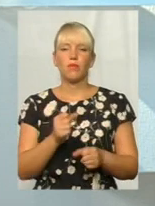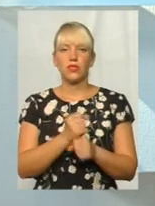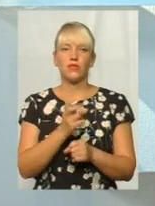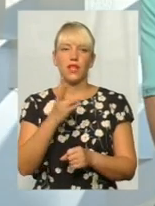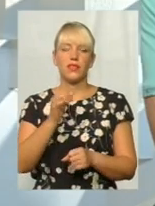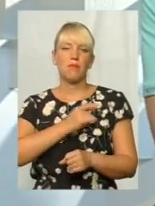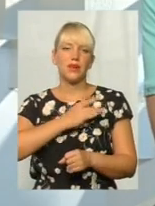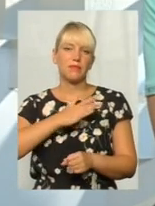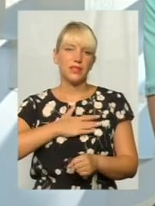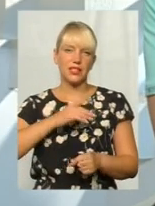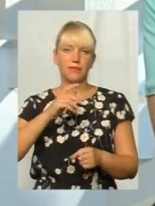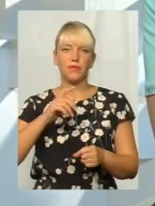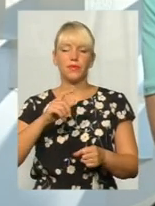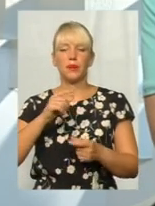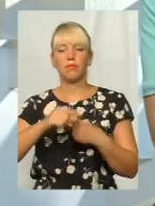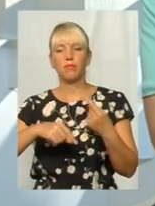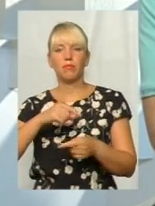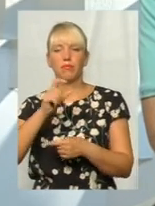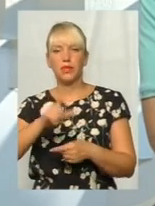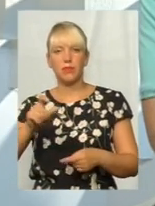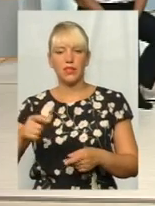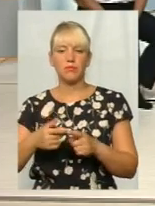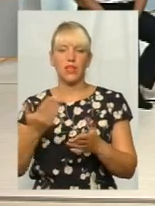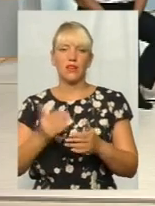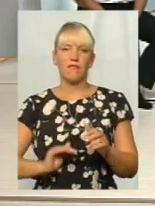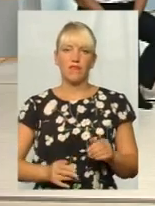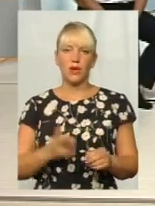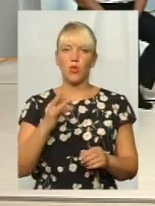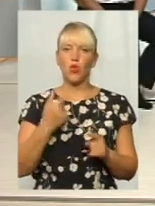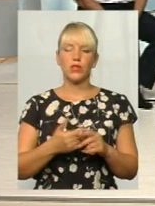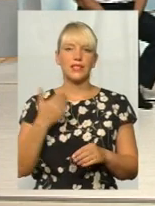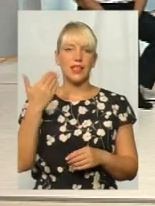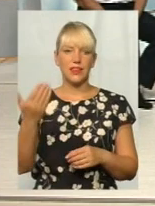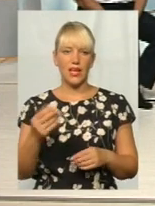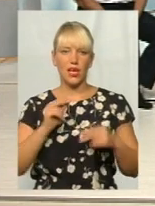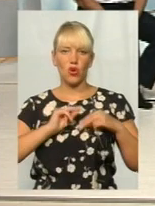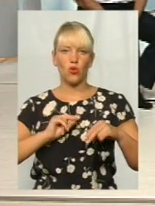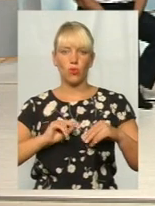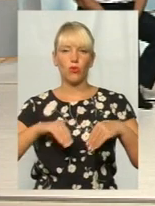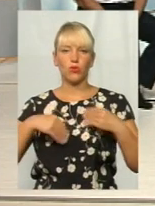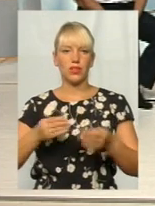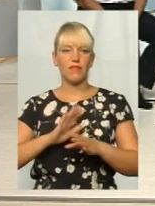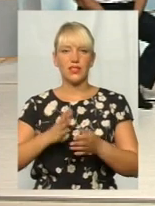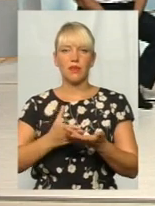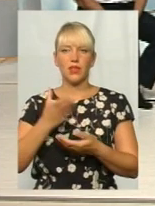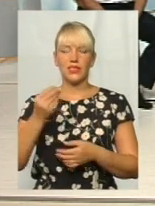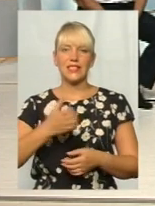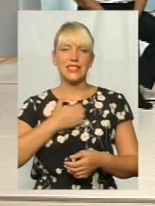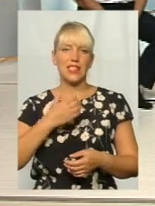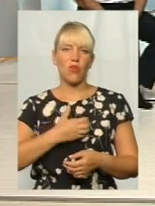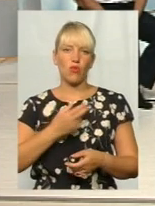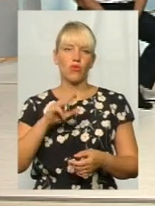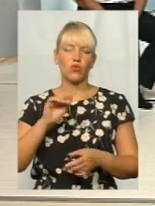приватного підприємця чи на якийсь фірмі, але за неї дана роботодавець не сплачував страхові внески, то